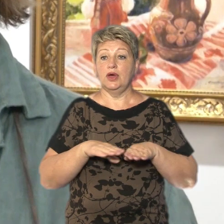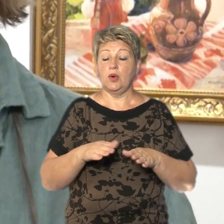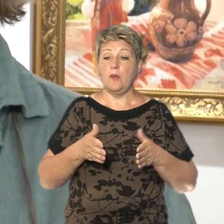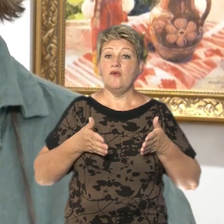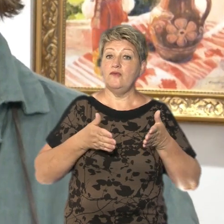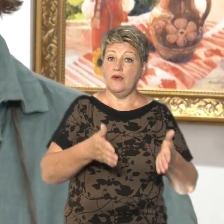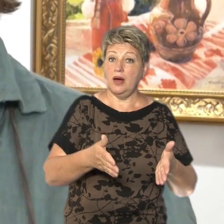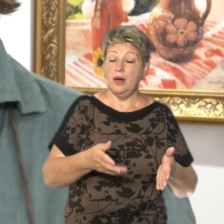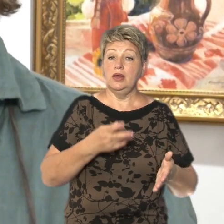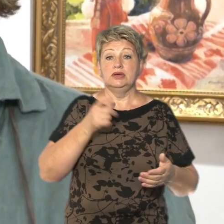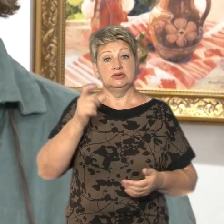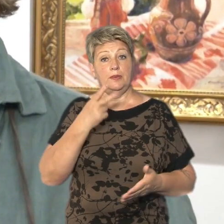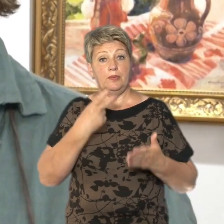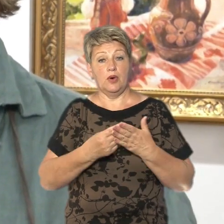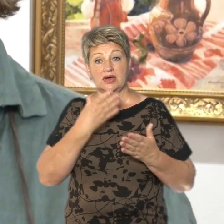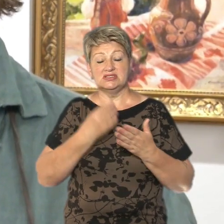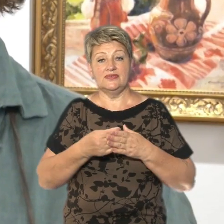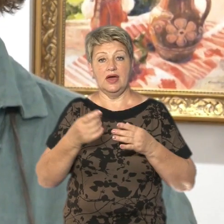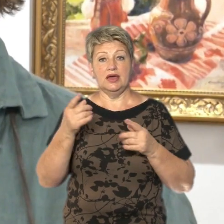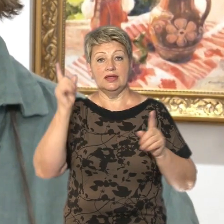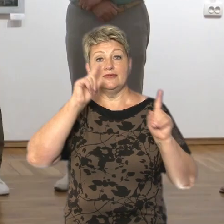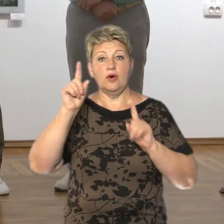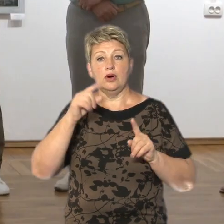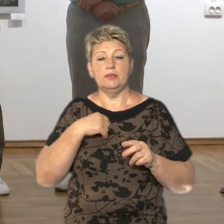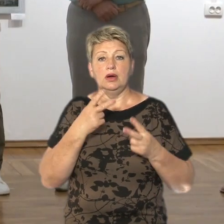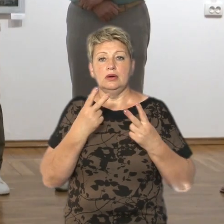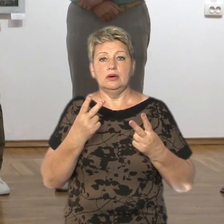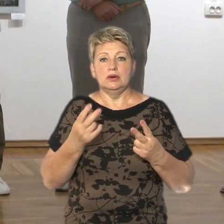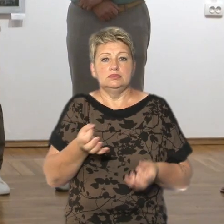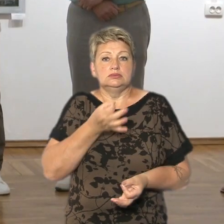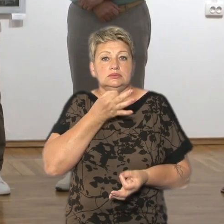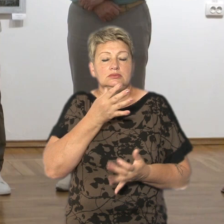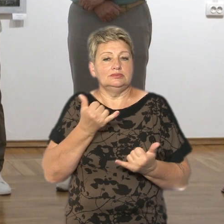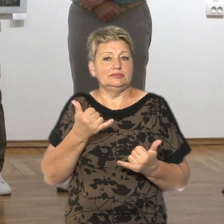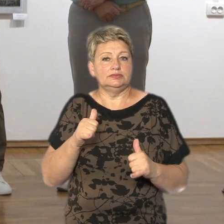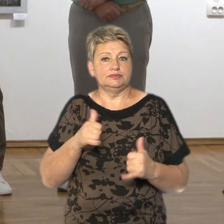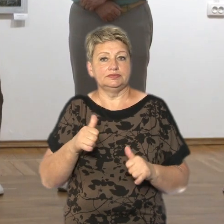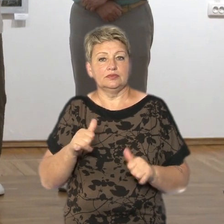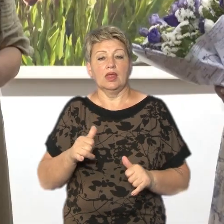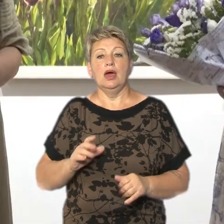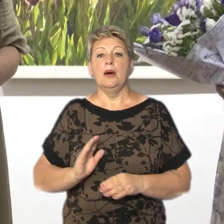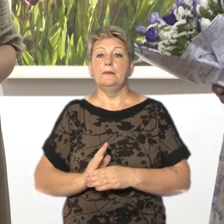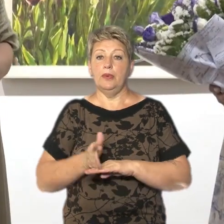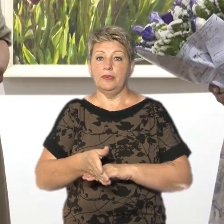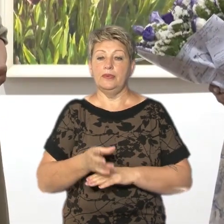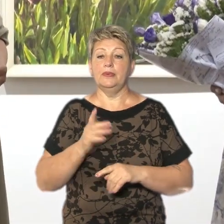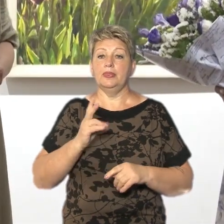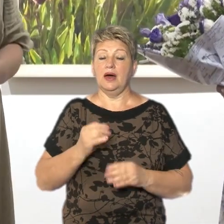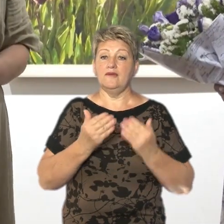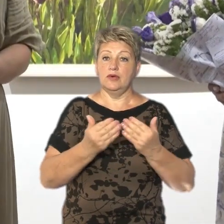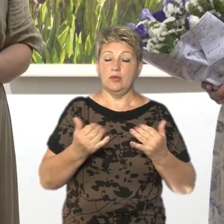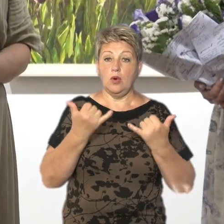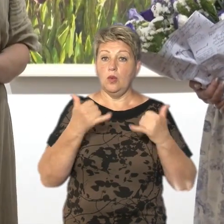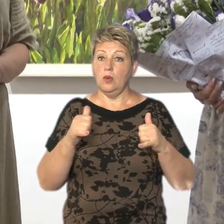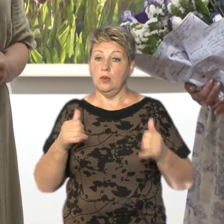показав свої збори, ми були здивовані і в захваті. Побували на експозиції Євген та Олена Бушмакіни. Говорить, здивувалися,